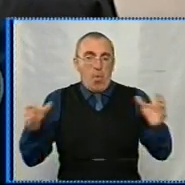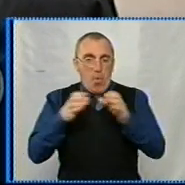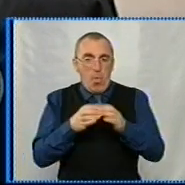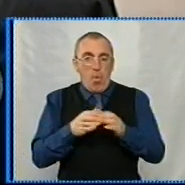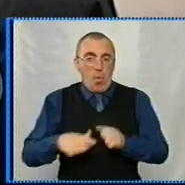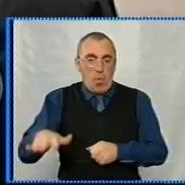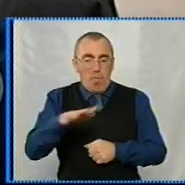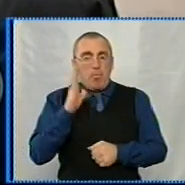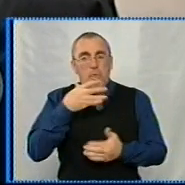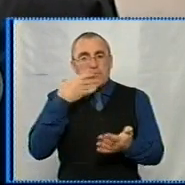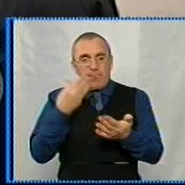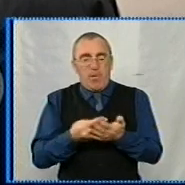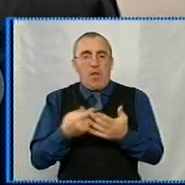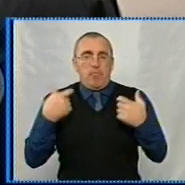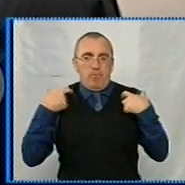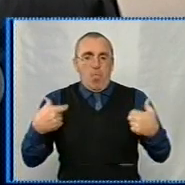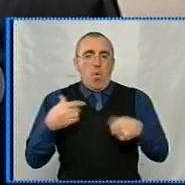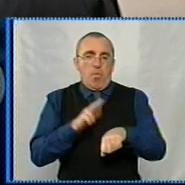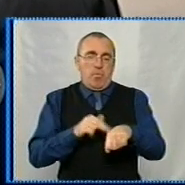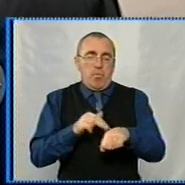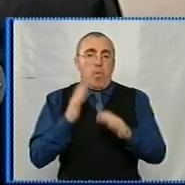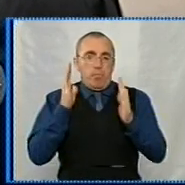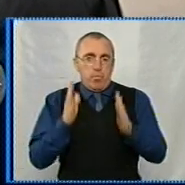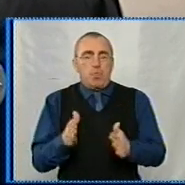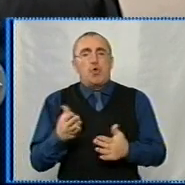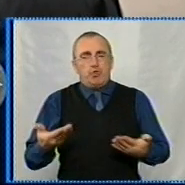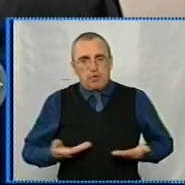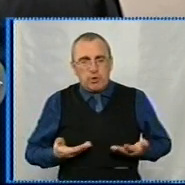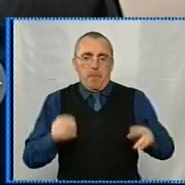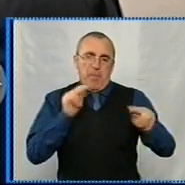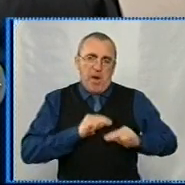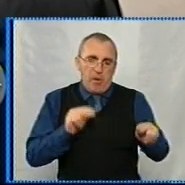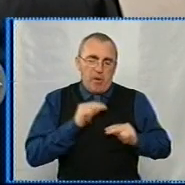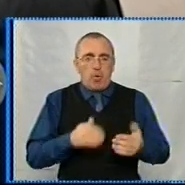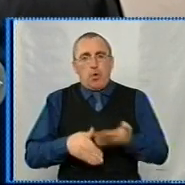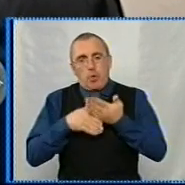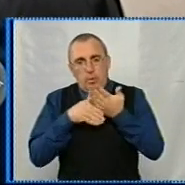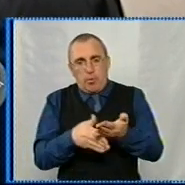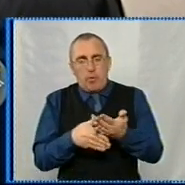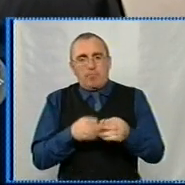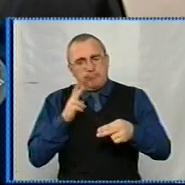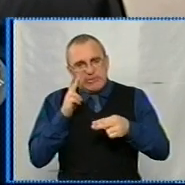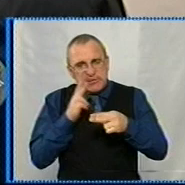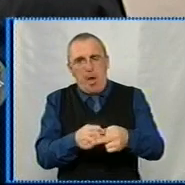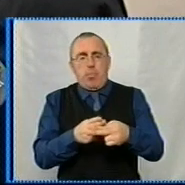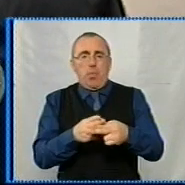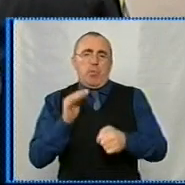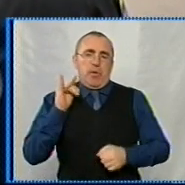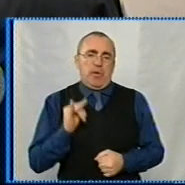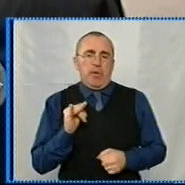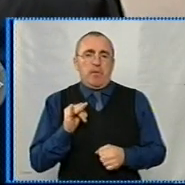громаді буде свій поліцейський офіцер громади, який буде жити, працювати, допомагати, запобігати і